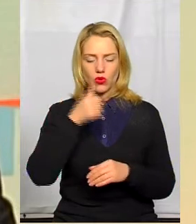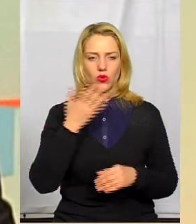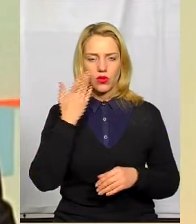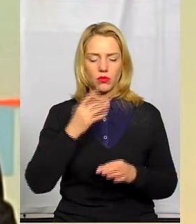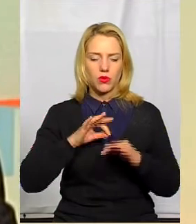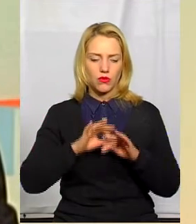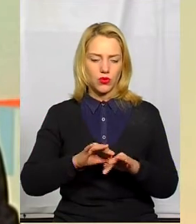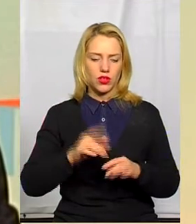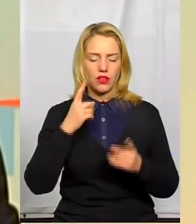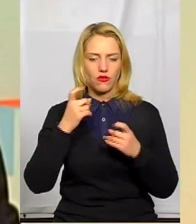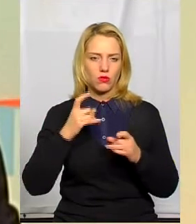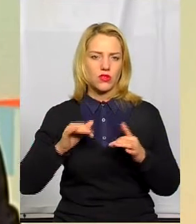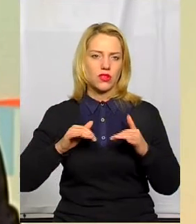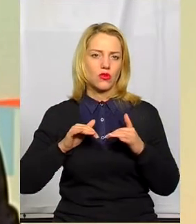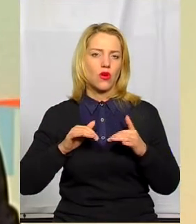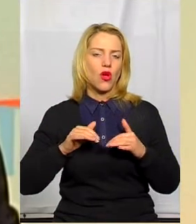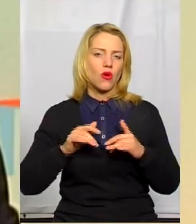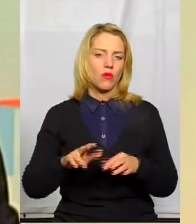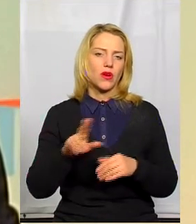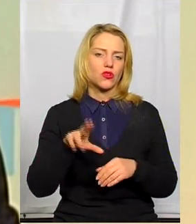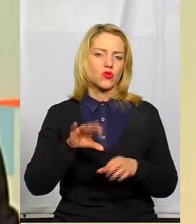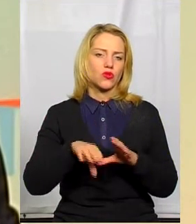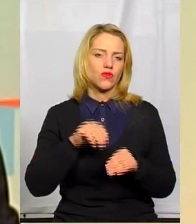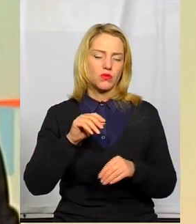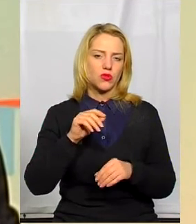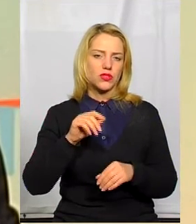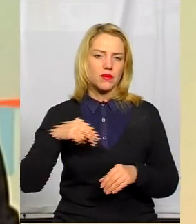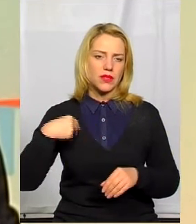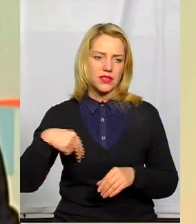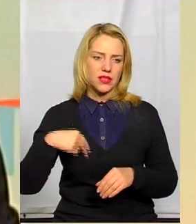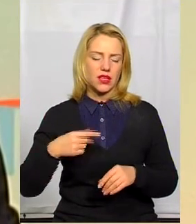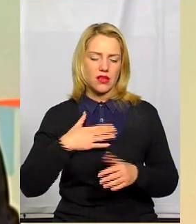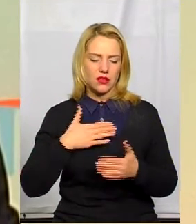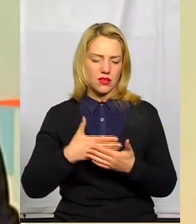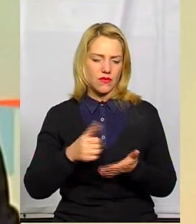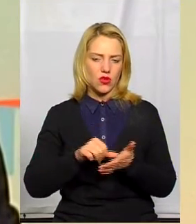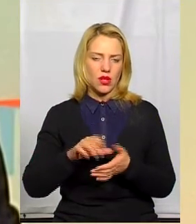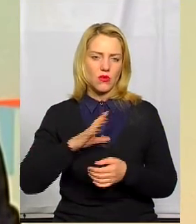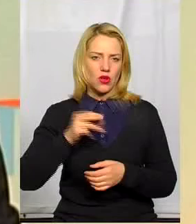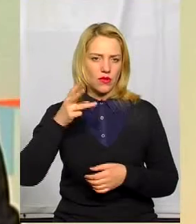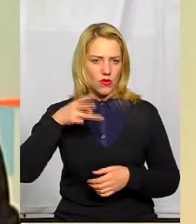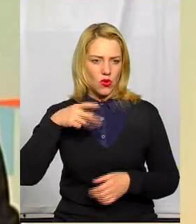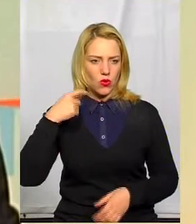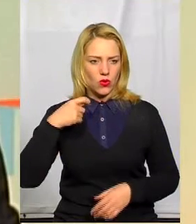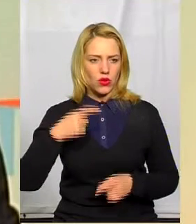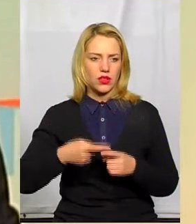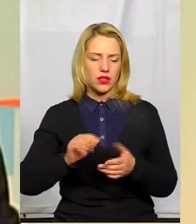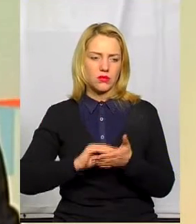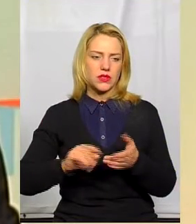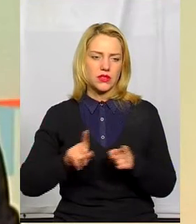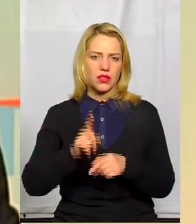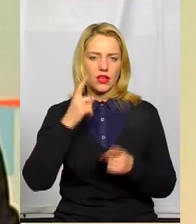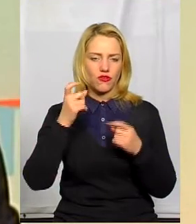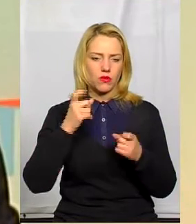щодо виборів президента України, і участі молоді у них, вона теж активно долучалася, ми знімали соціальний відеоролик, писали такі